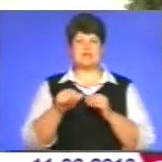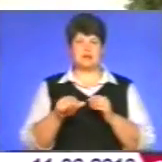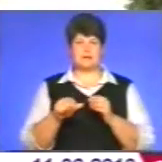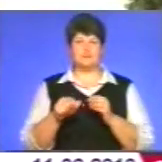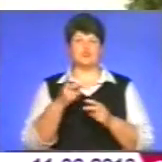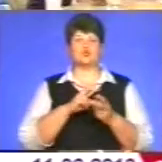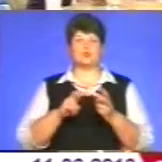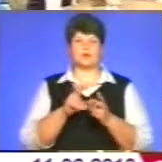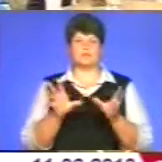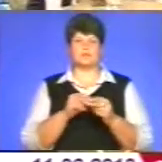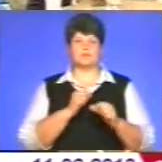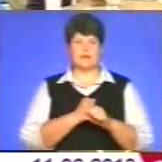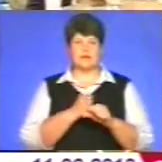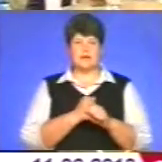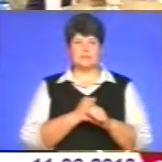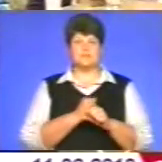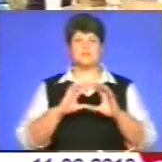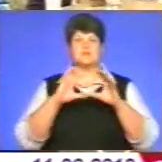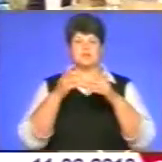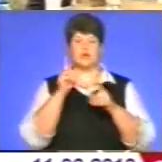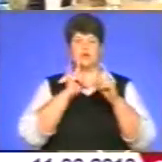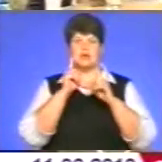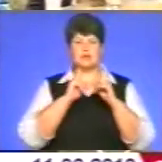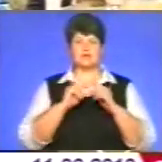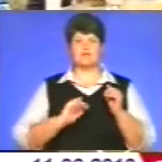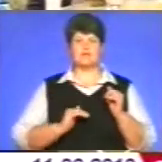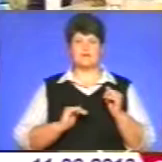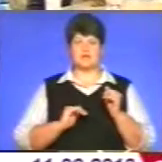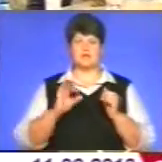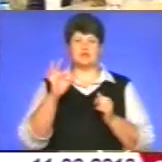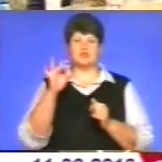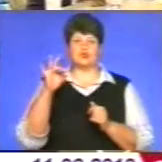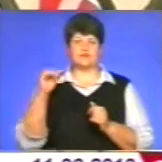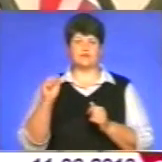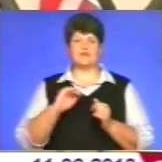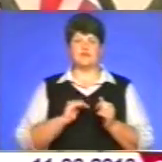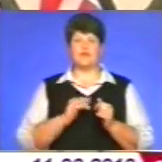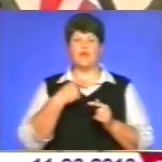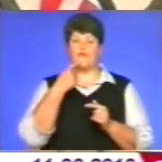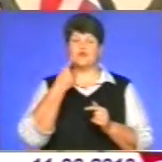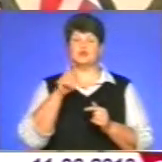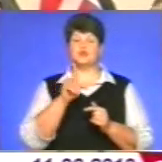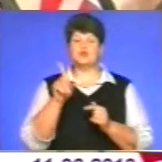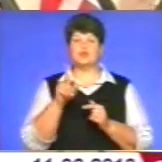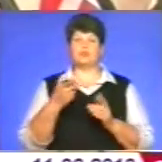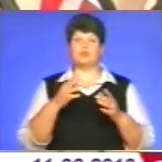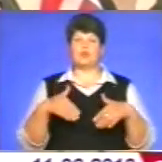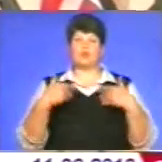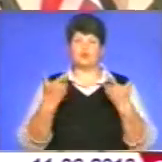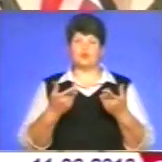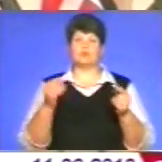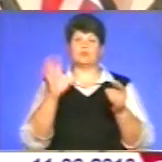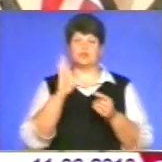шукають партнерів. Міжнародний радник фірми Лерсков Агриконсалт Сорен Лерсков зауважив, що планують відвідати їхніх